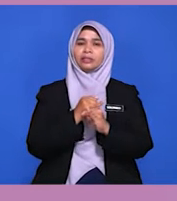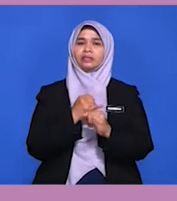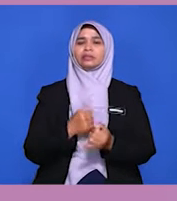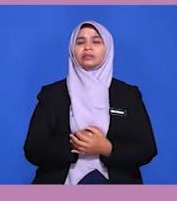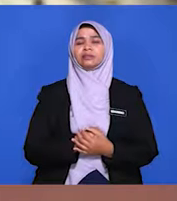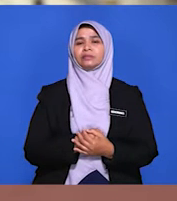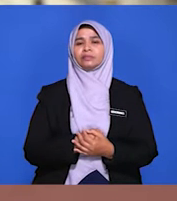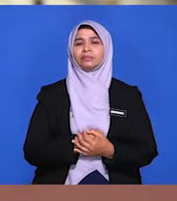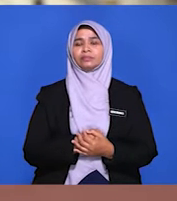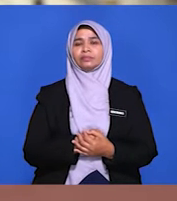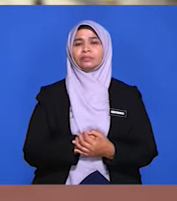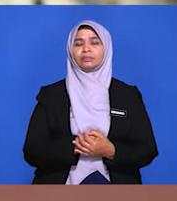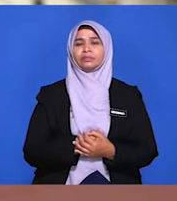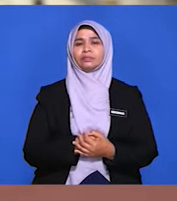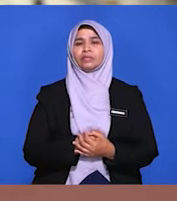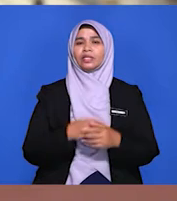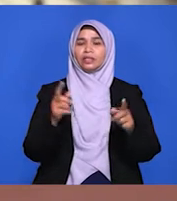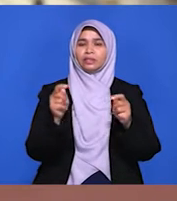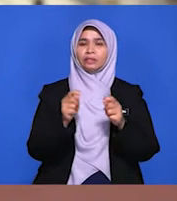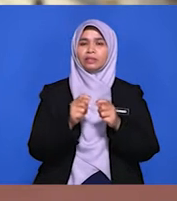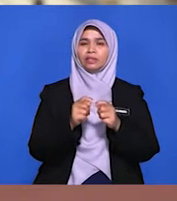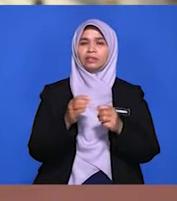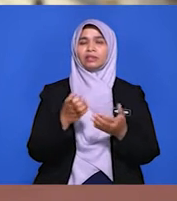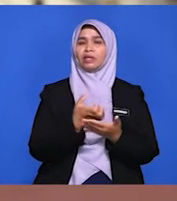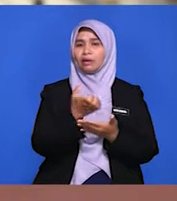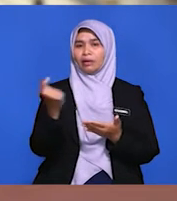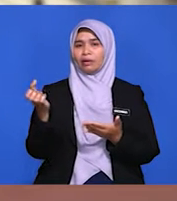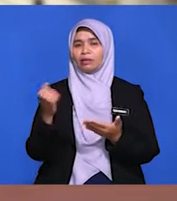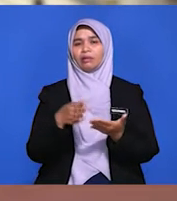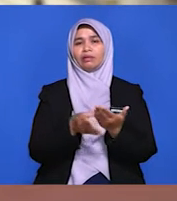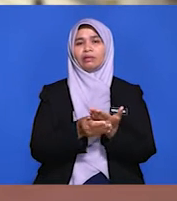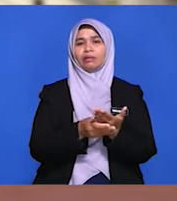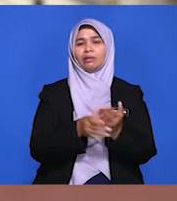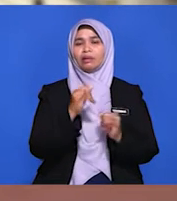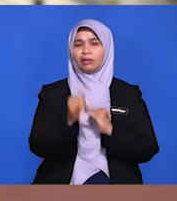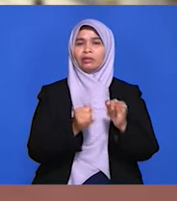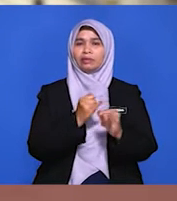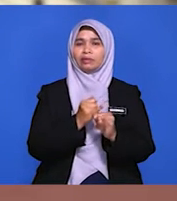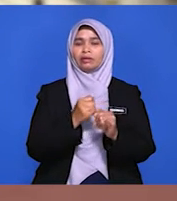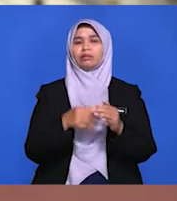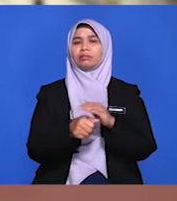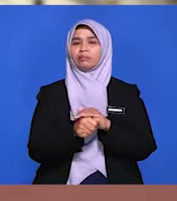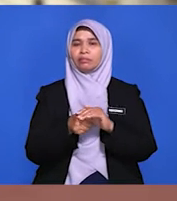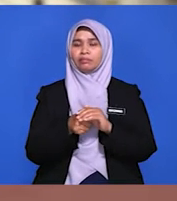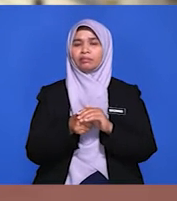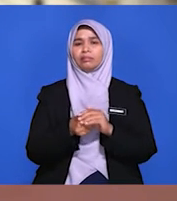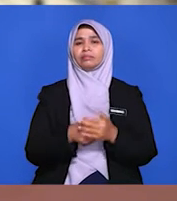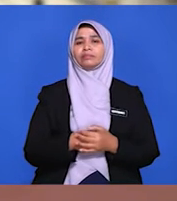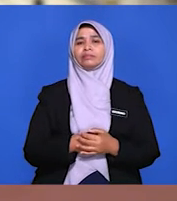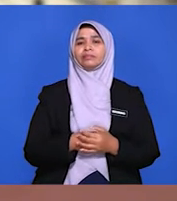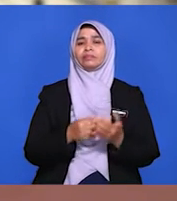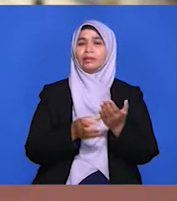asing untuk menangani jenayah antarabangsa seperti pengedaran dadah antarabangsa dan penyeludupan.